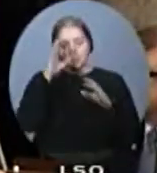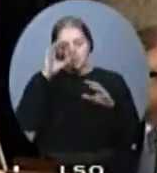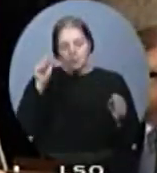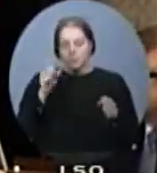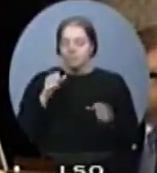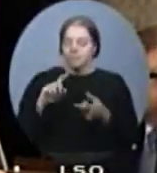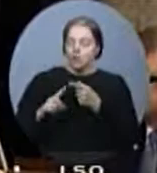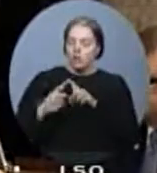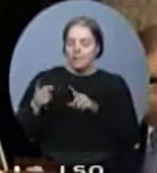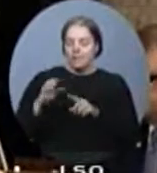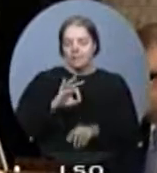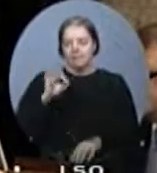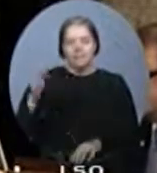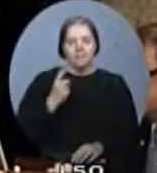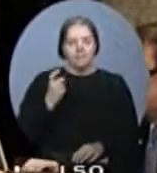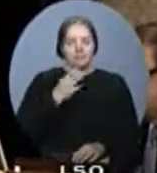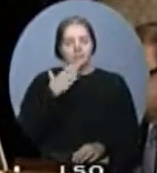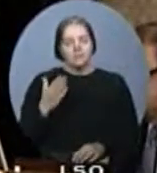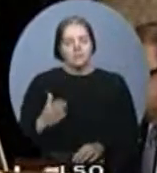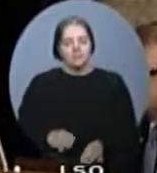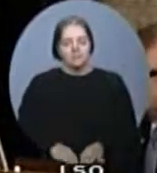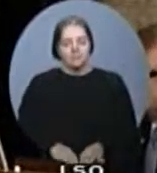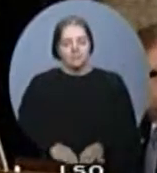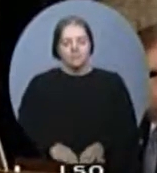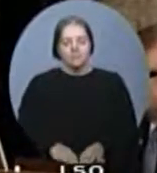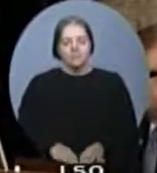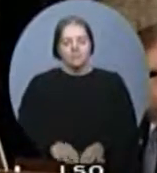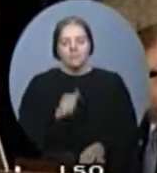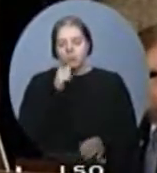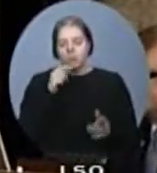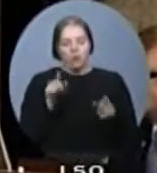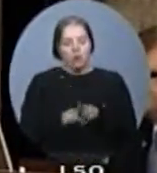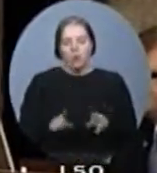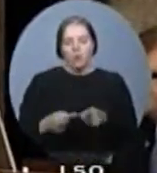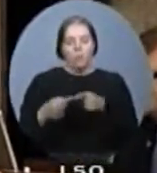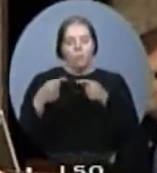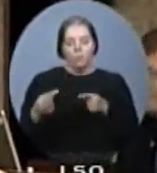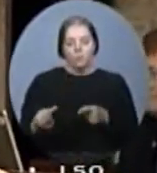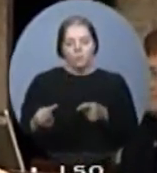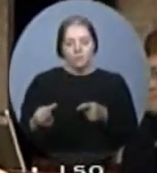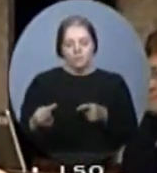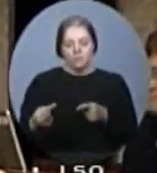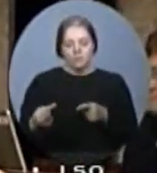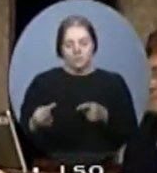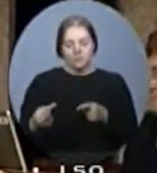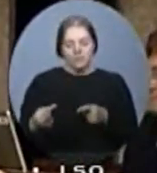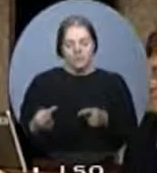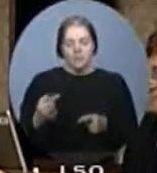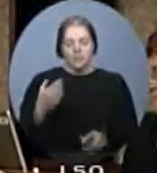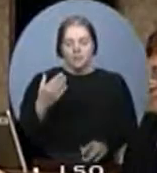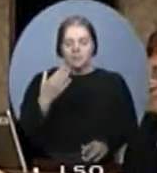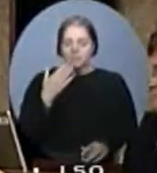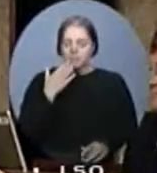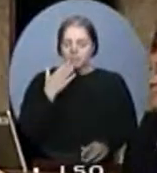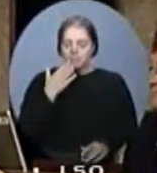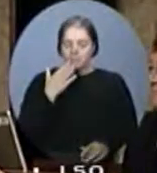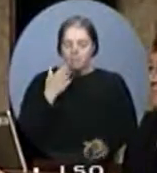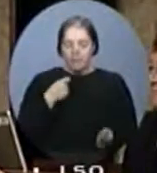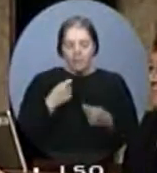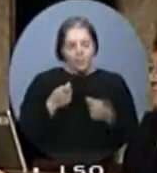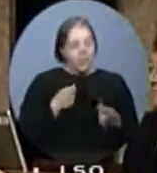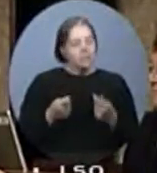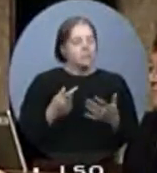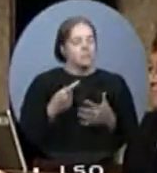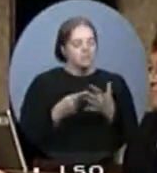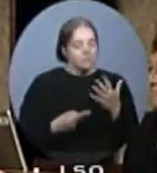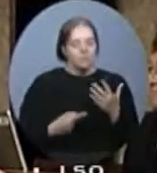veux remercier mon collègue pour son excellente question, Monsieur le Président, puisque contrairement à la commission, plus taxée, imposée et plus dépassée, nous, on